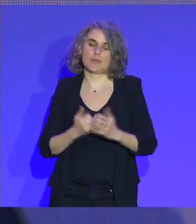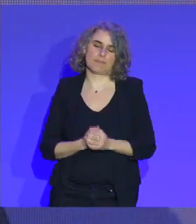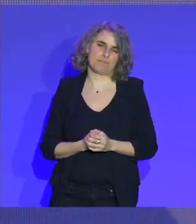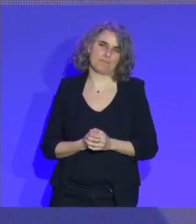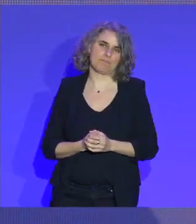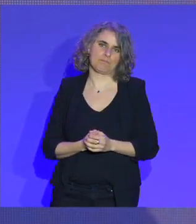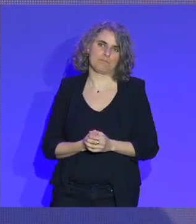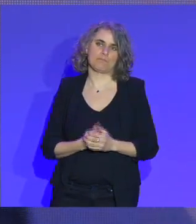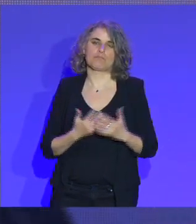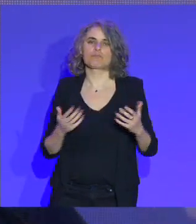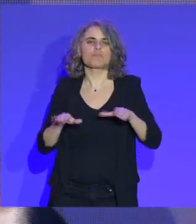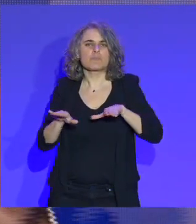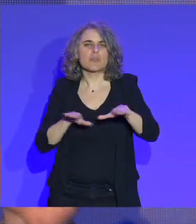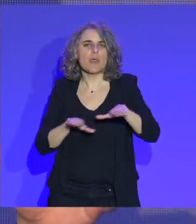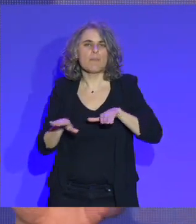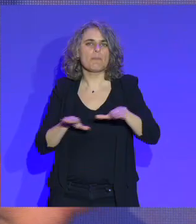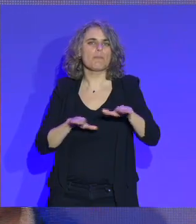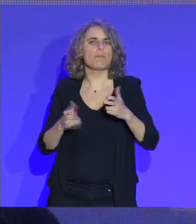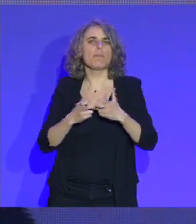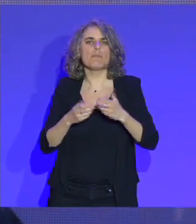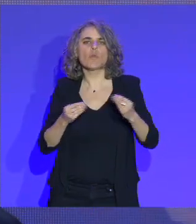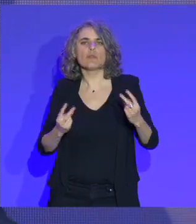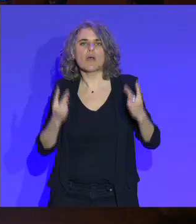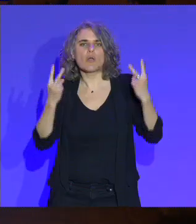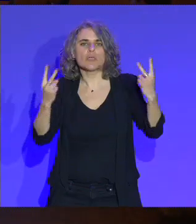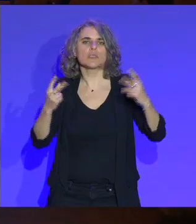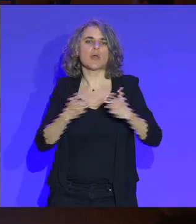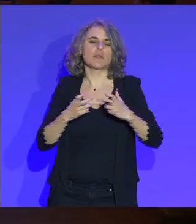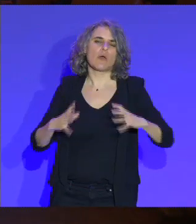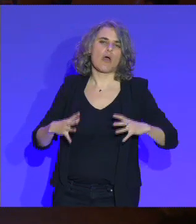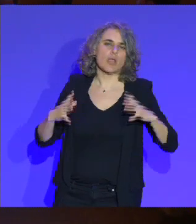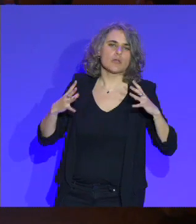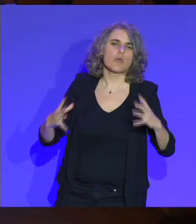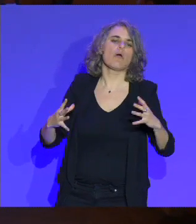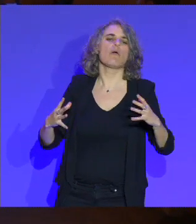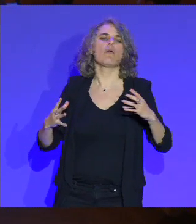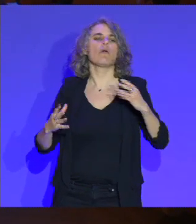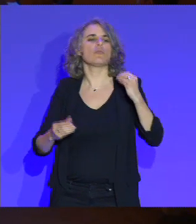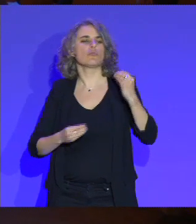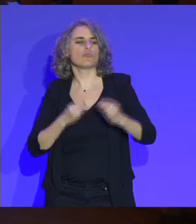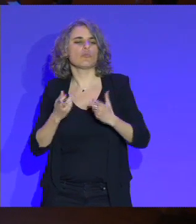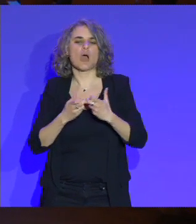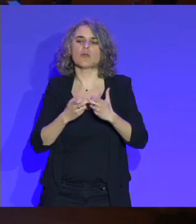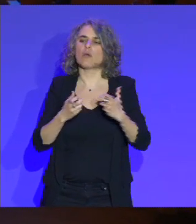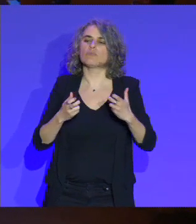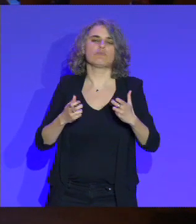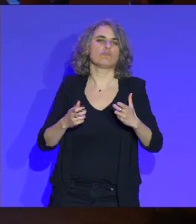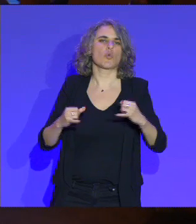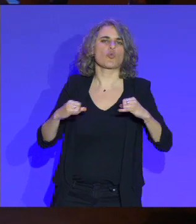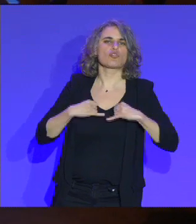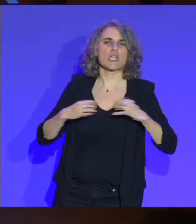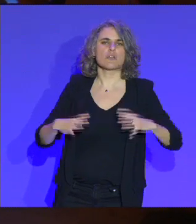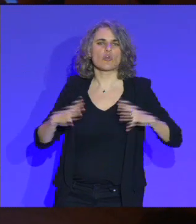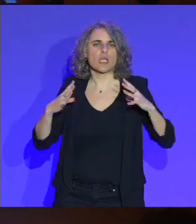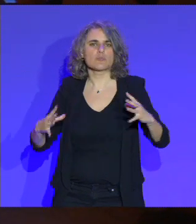tous les systèmes qui valorisent l'engagement, que ce soit les congés d'engagement, y